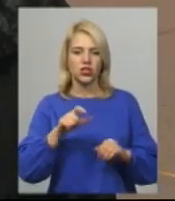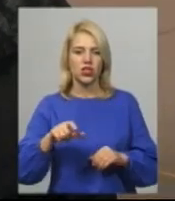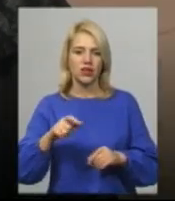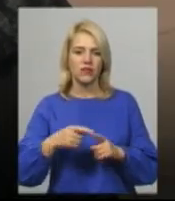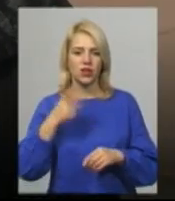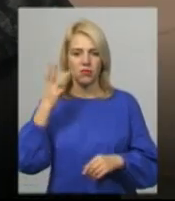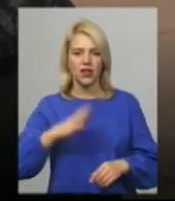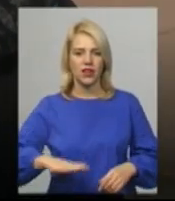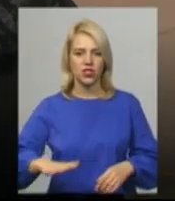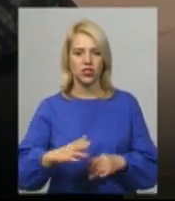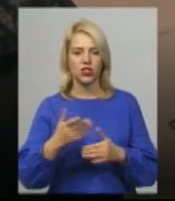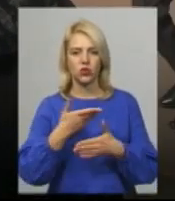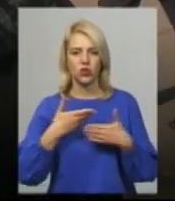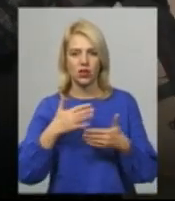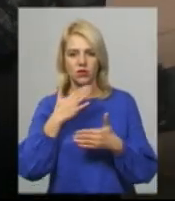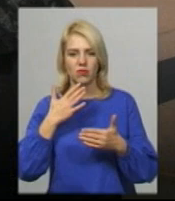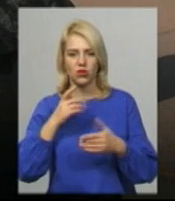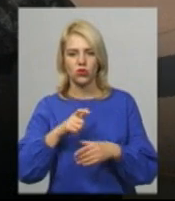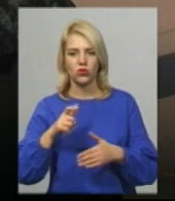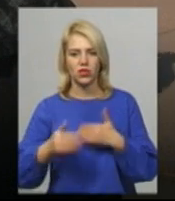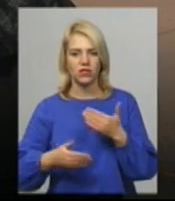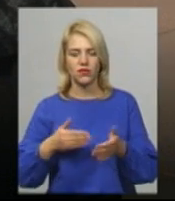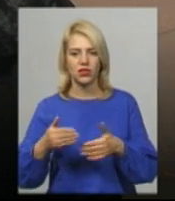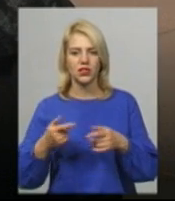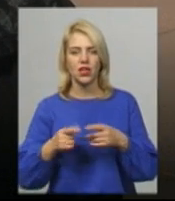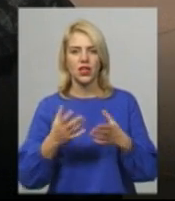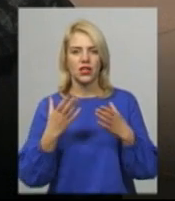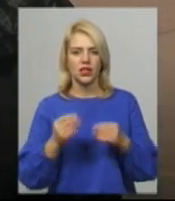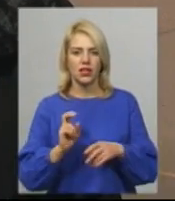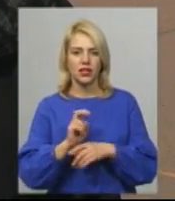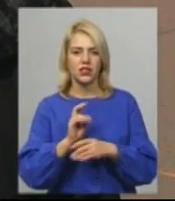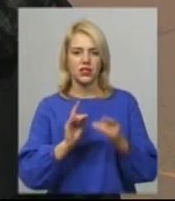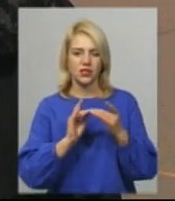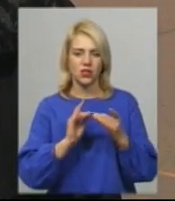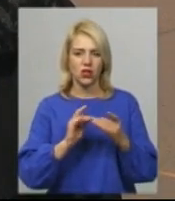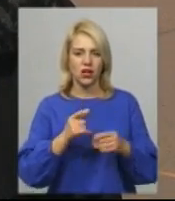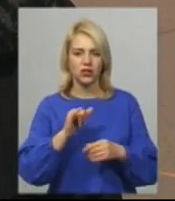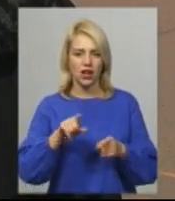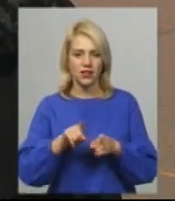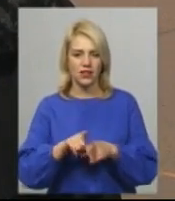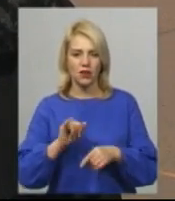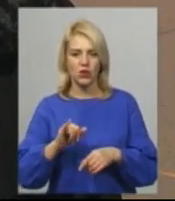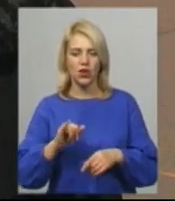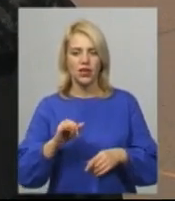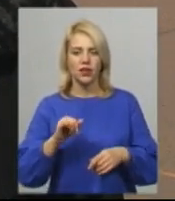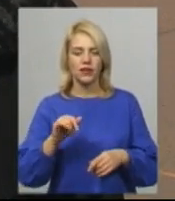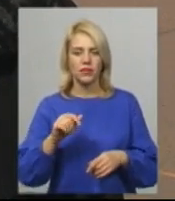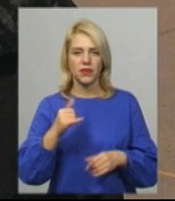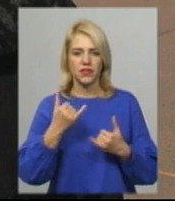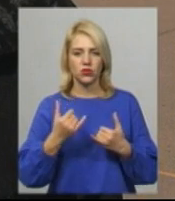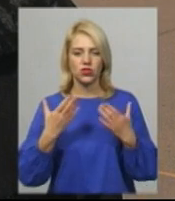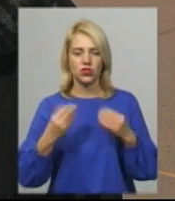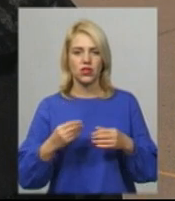багато людей звертаються з даними проблемами, як наденний стаціонар, тобто з законфортуванням, так і на сьогоднішній день в